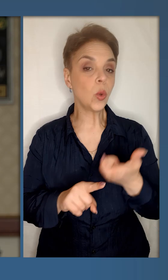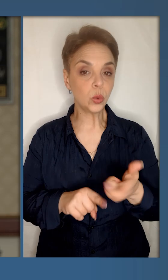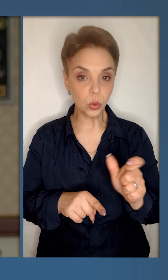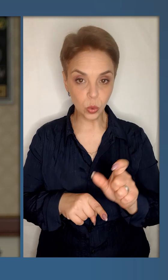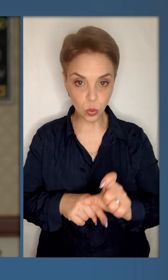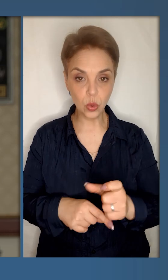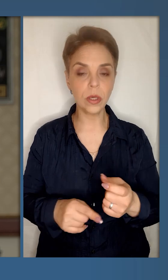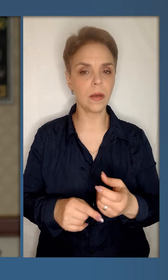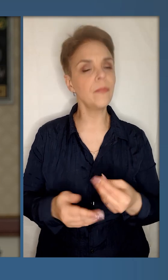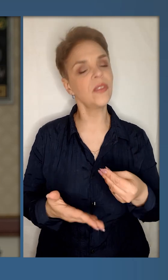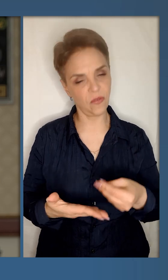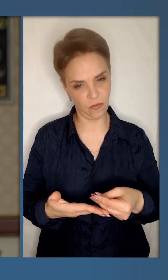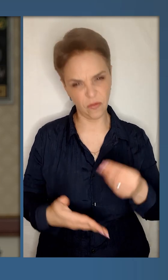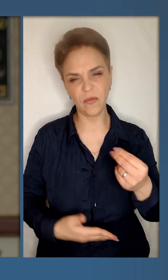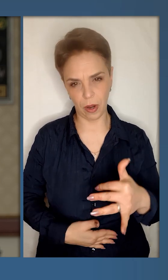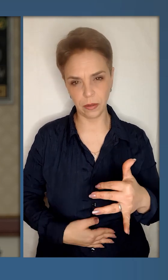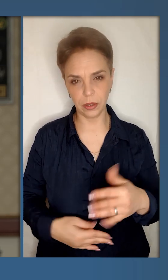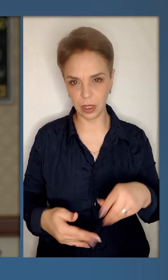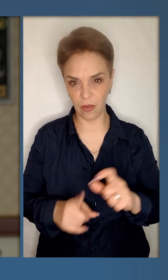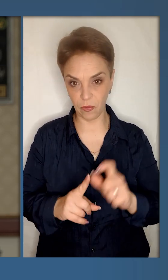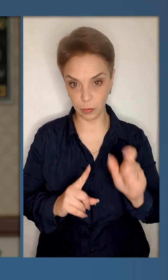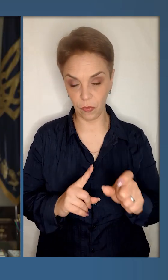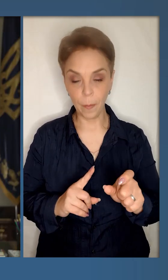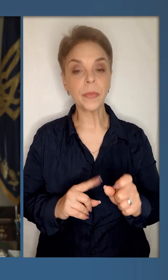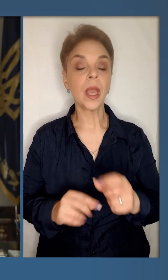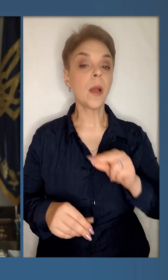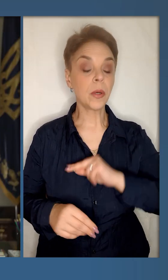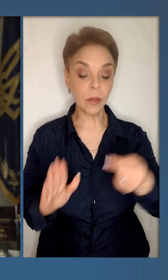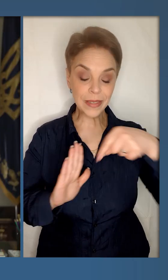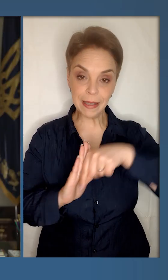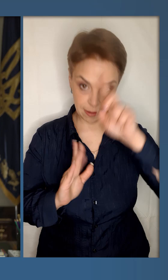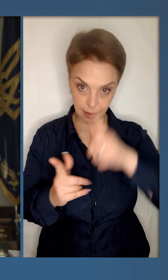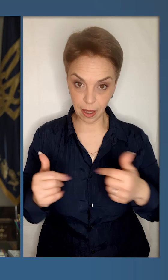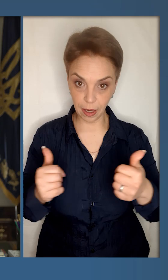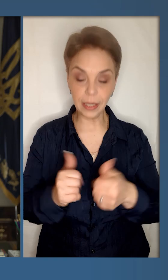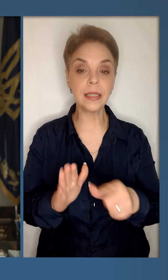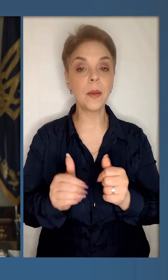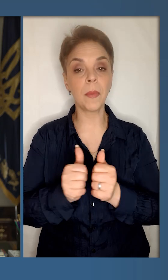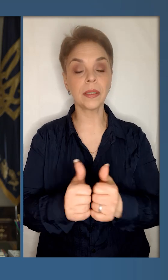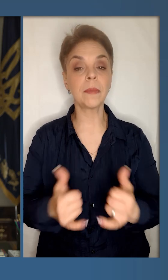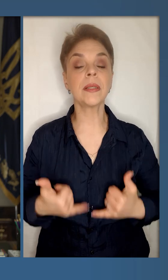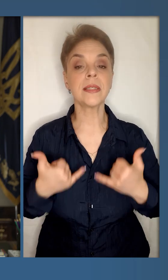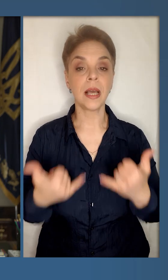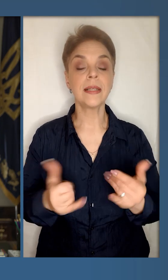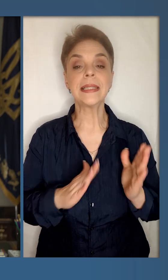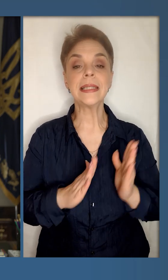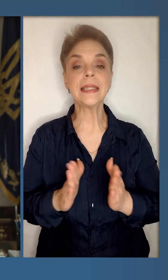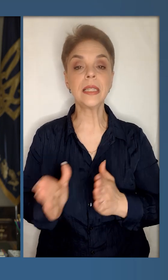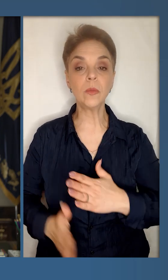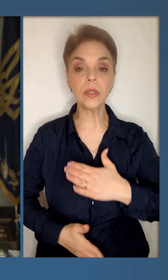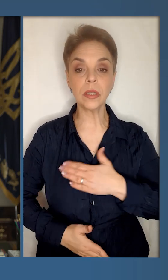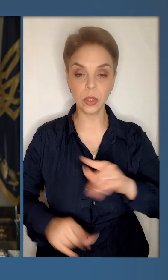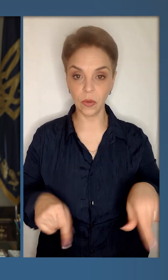відповідей. Дуже вартісних відповідей. Працюємо і всередині країни, і з партнерами заради